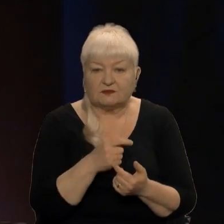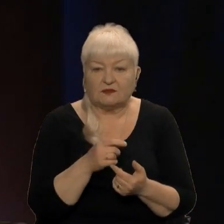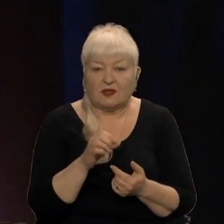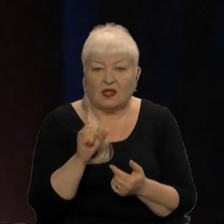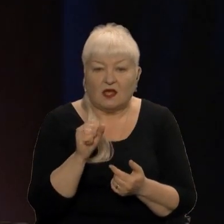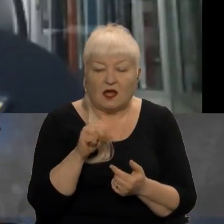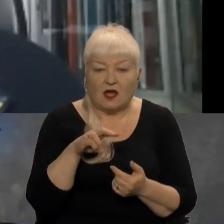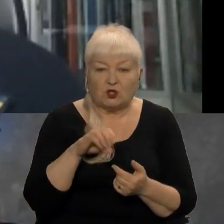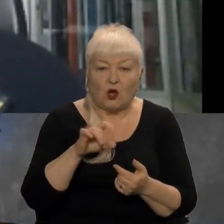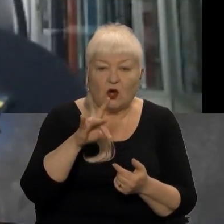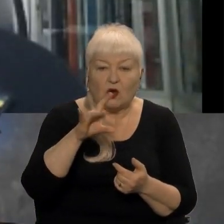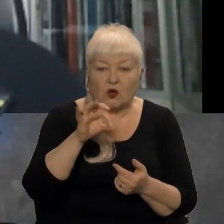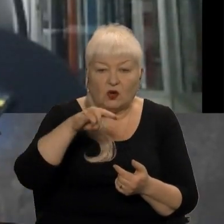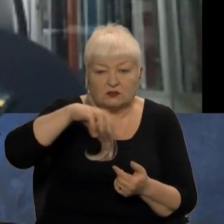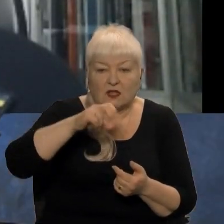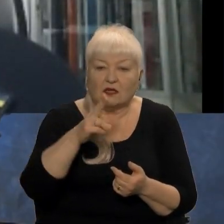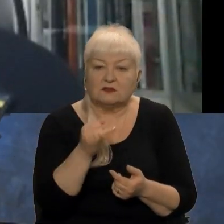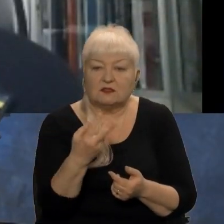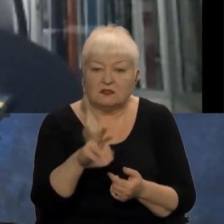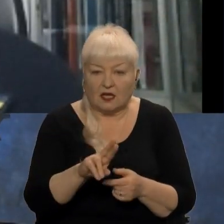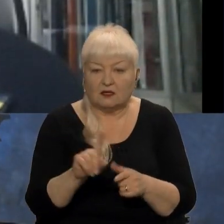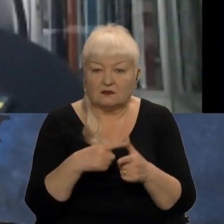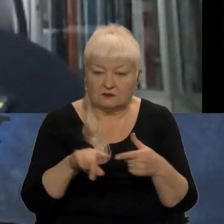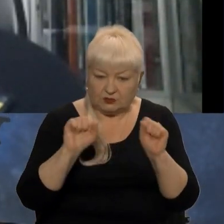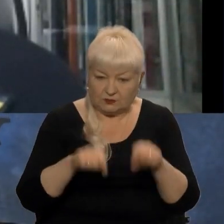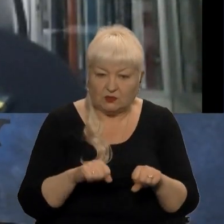воно працює, і чи могло воно спрацювати у цьому випадку?